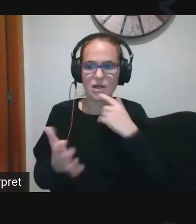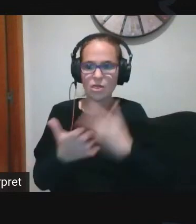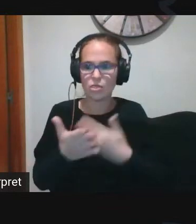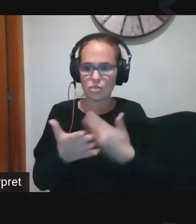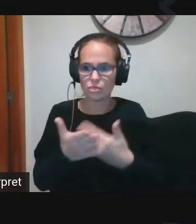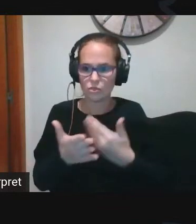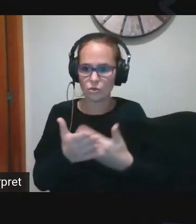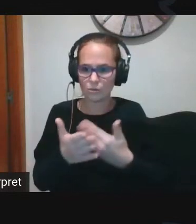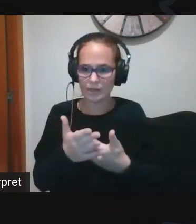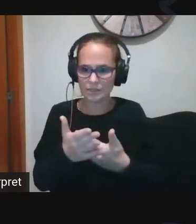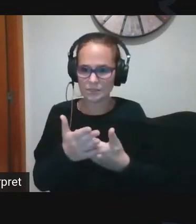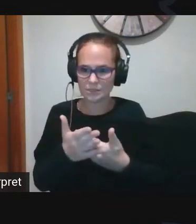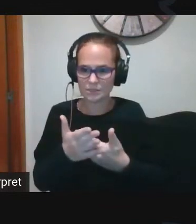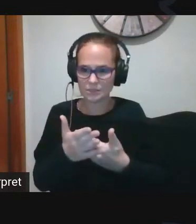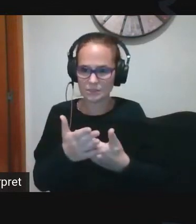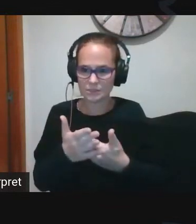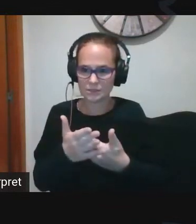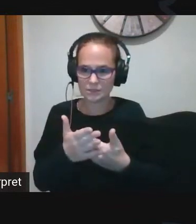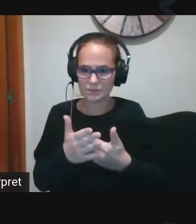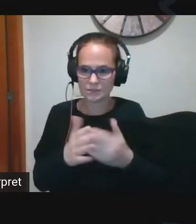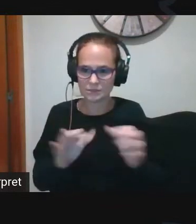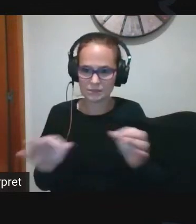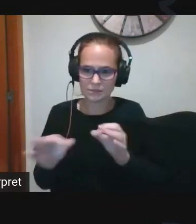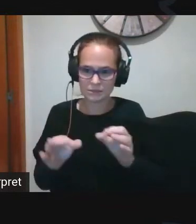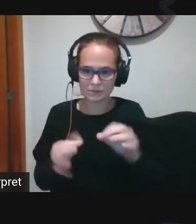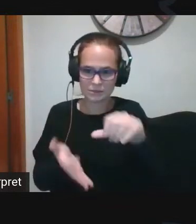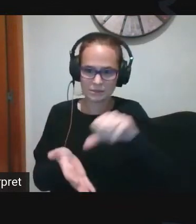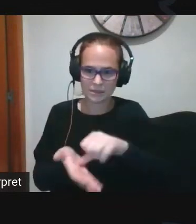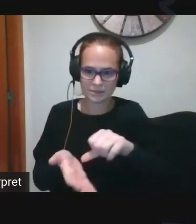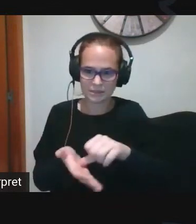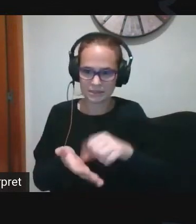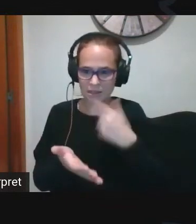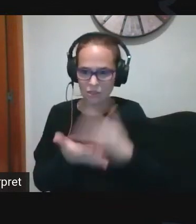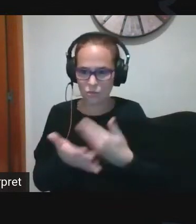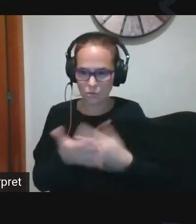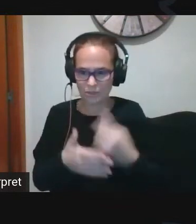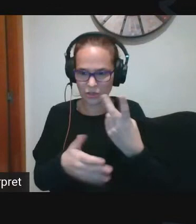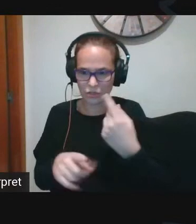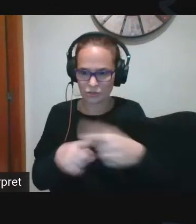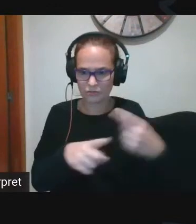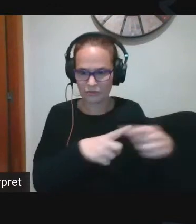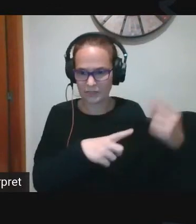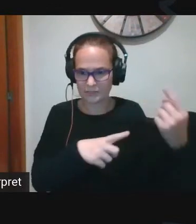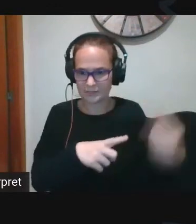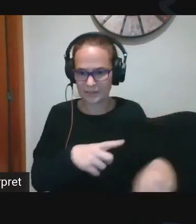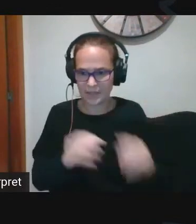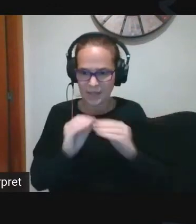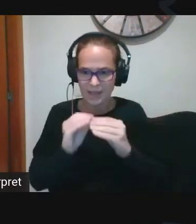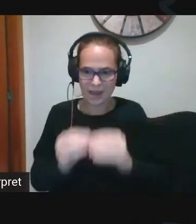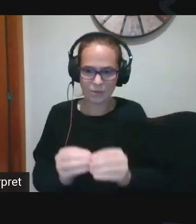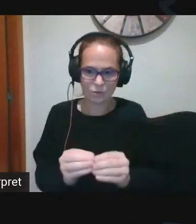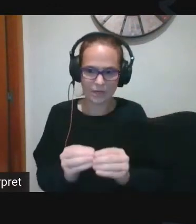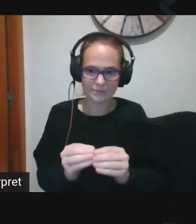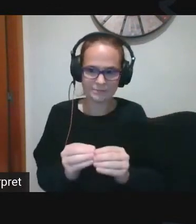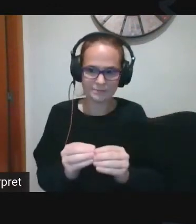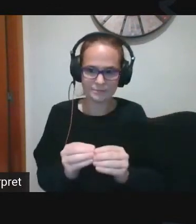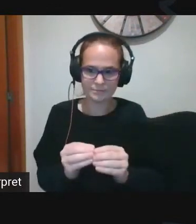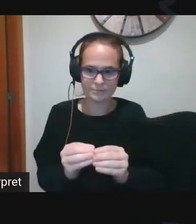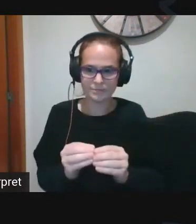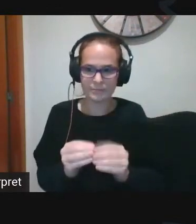Aquests documents en el marc de l'estratègia digital de centre són dos documents que s'estan elaborant